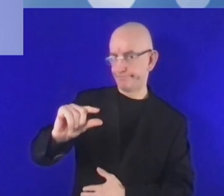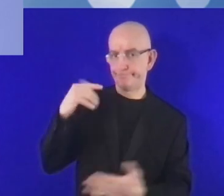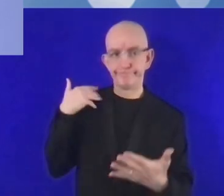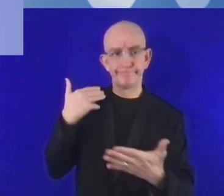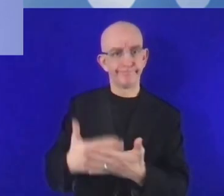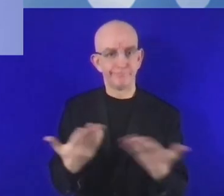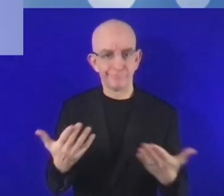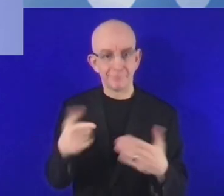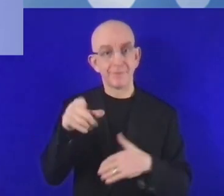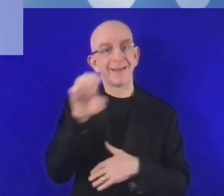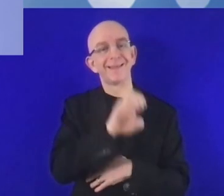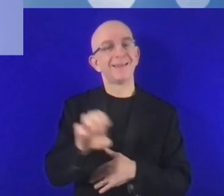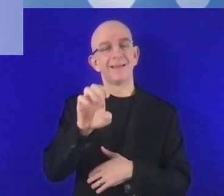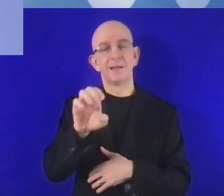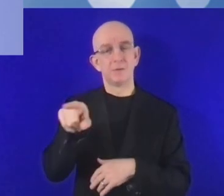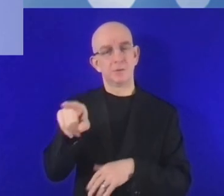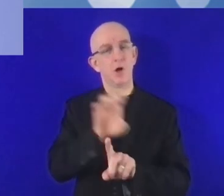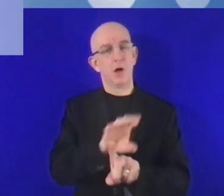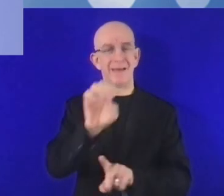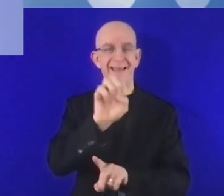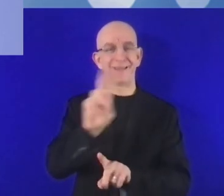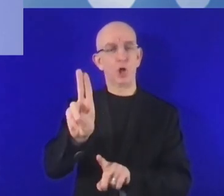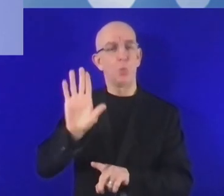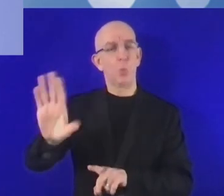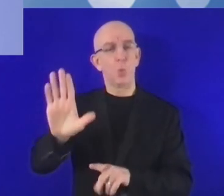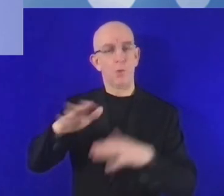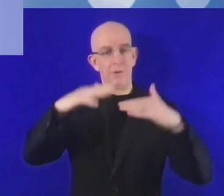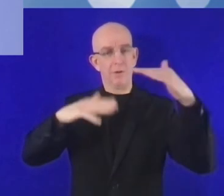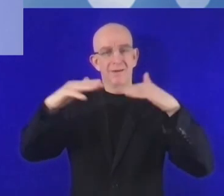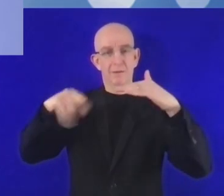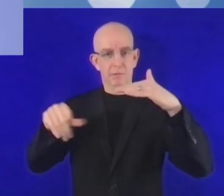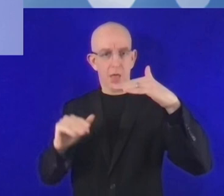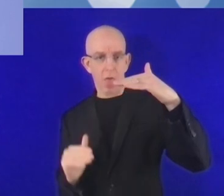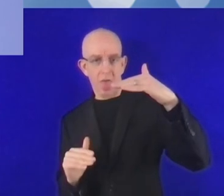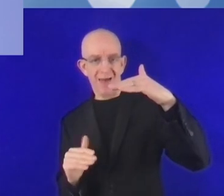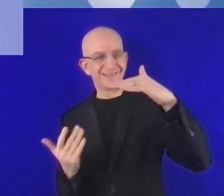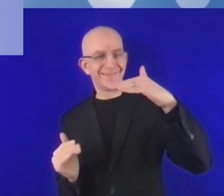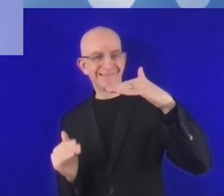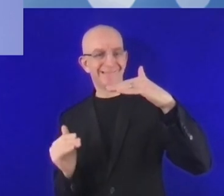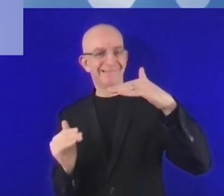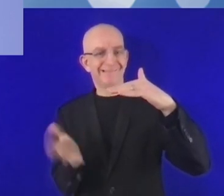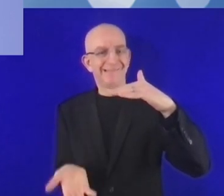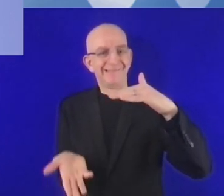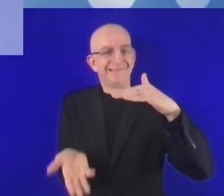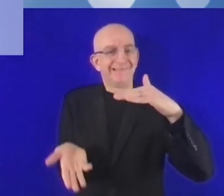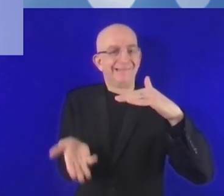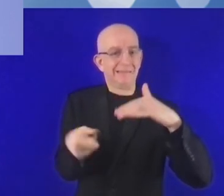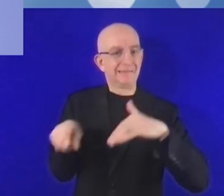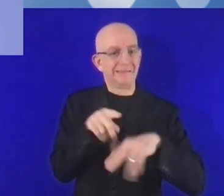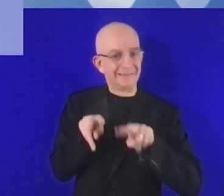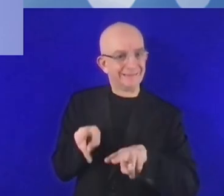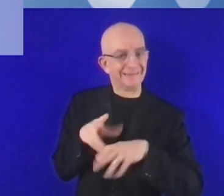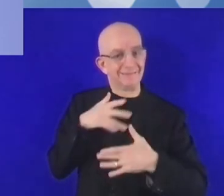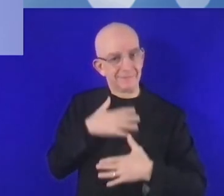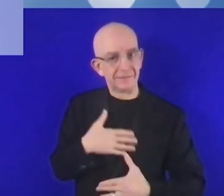هذه أقل من المتوسط الأوروبي. هذه المناطق الأوروبية تحتاج إلى مساعدة ودعم